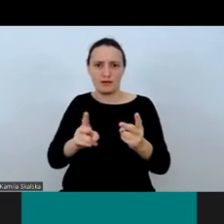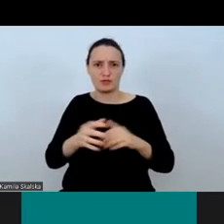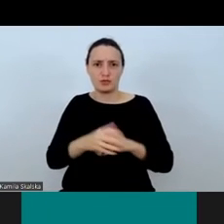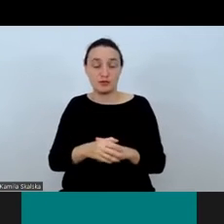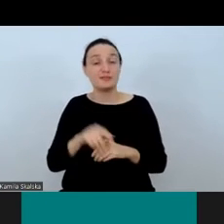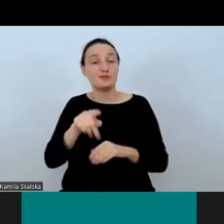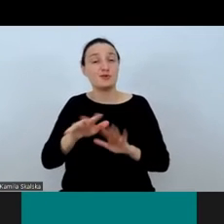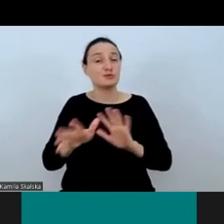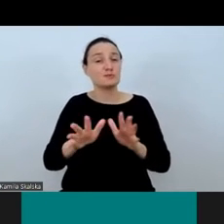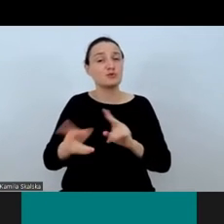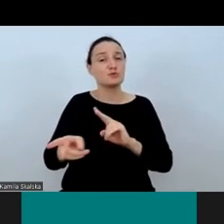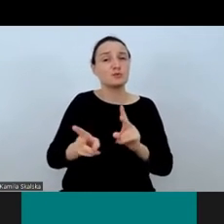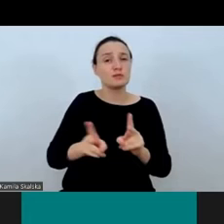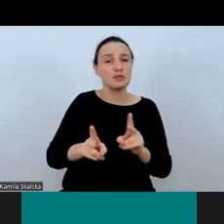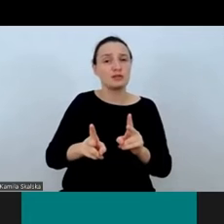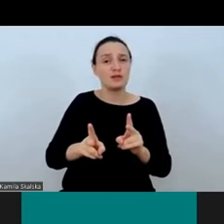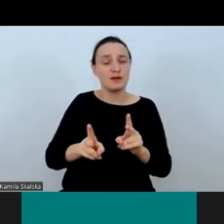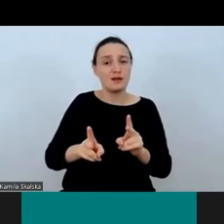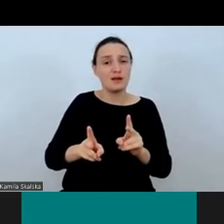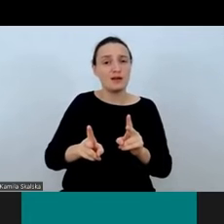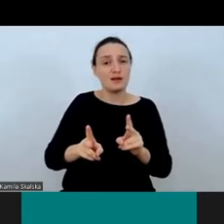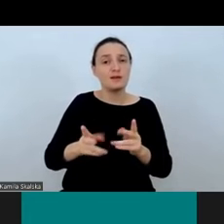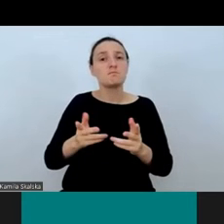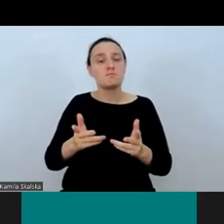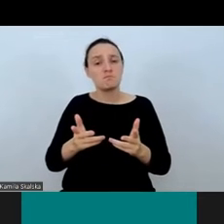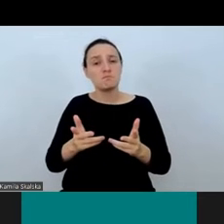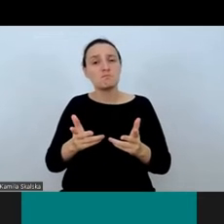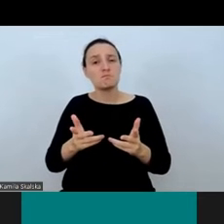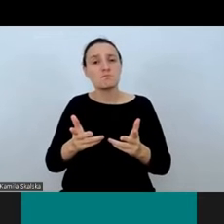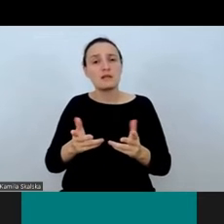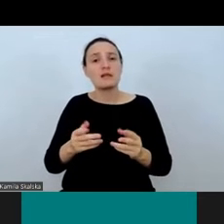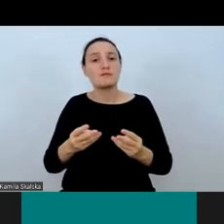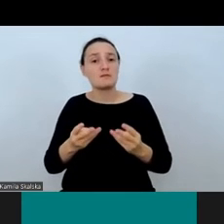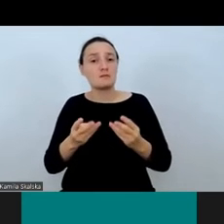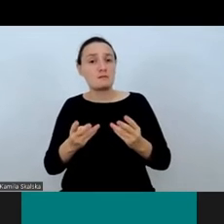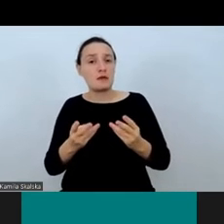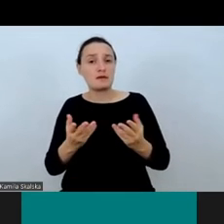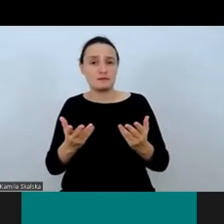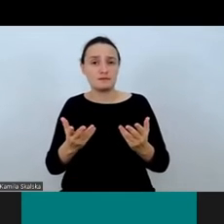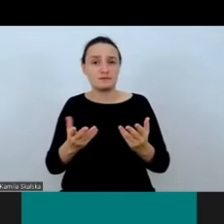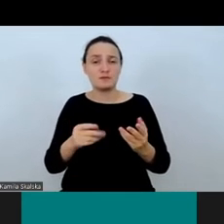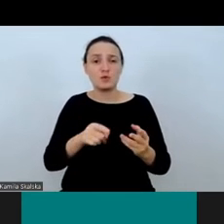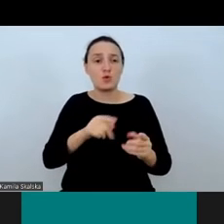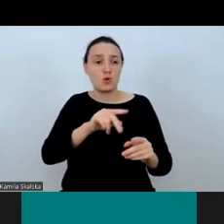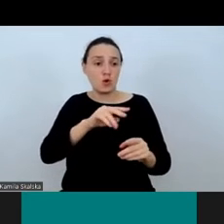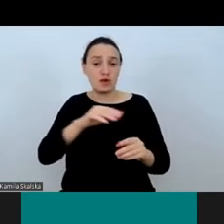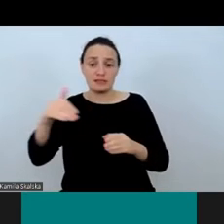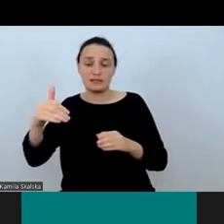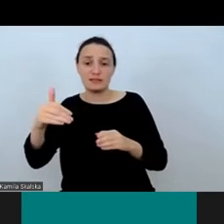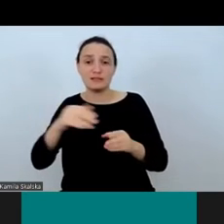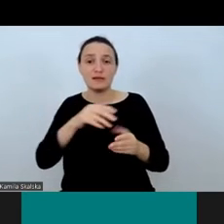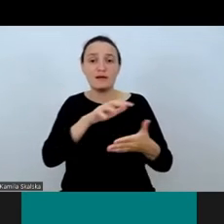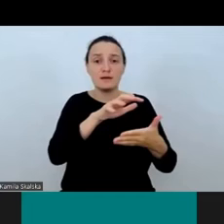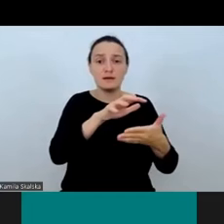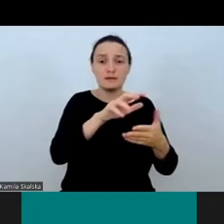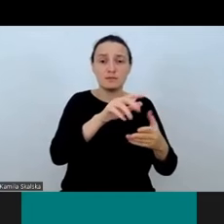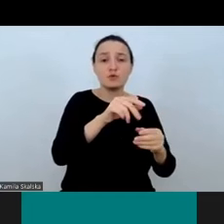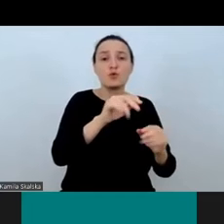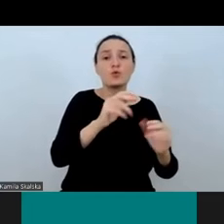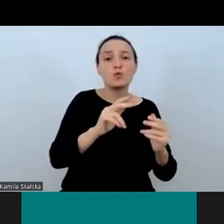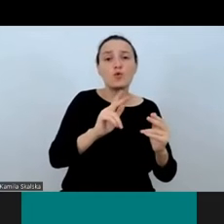której pierwsze i ostatnie oddanie wypowiedzi w innym języku powstaje na podstawie